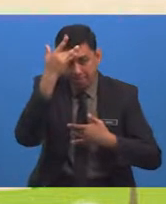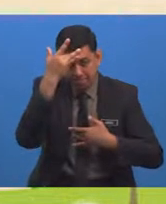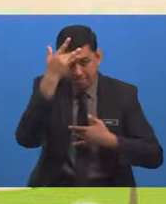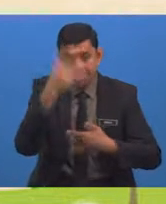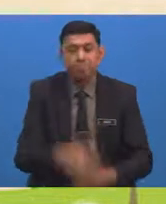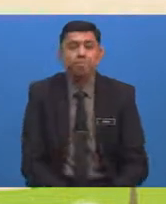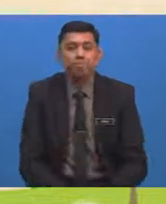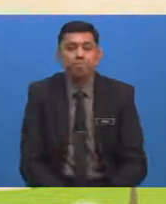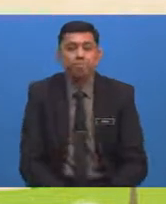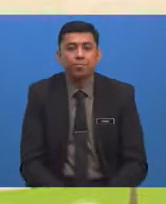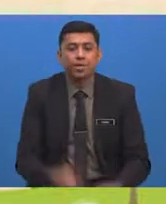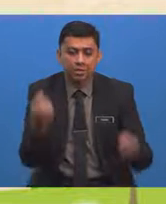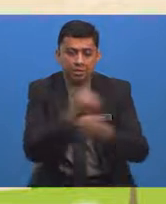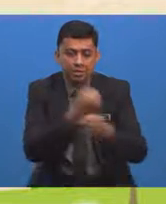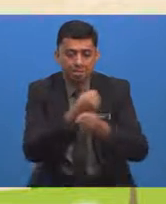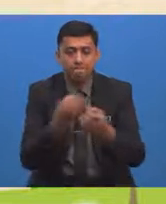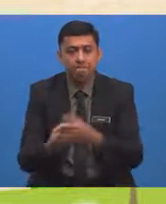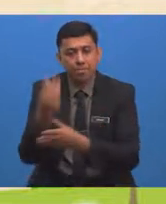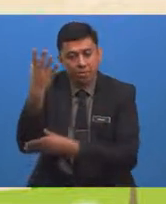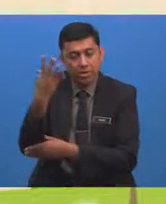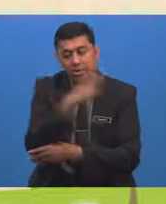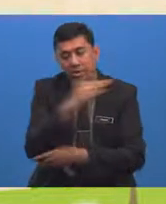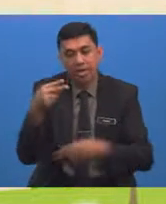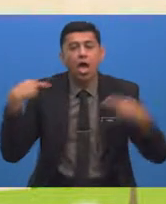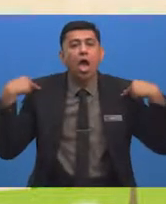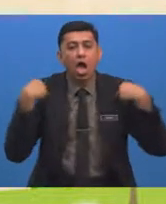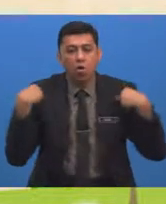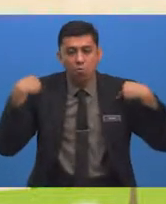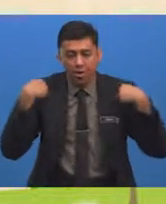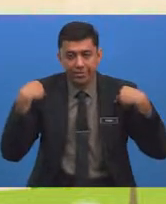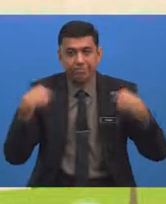Yang Menyerang Tumbuh-tumbuhan Dan Haiwan